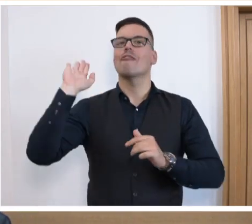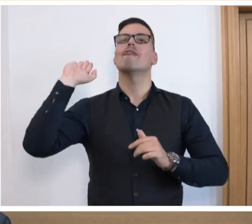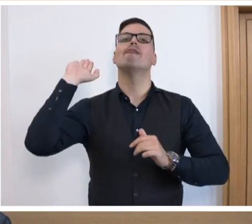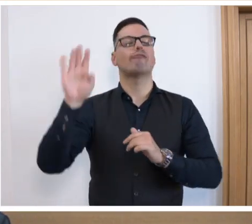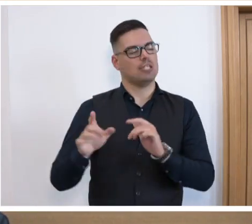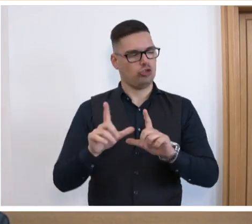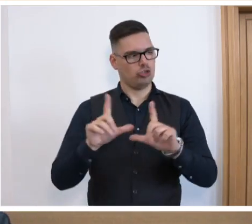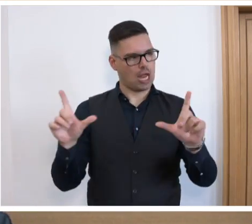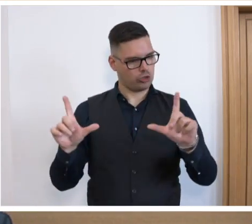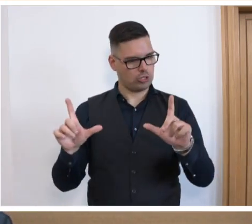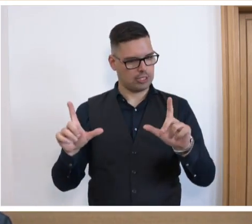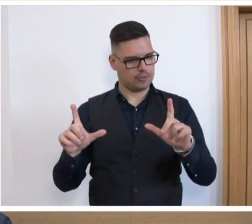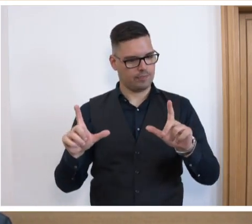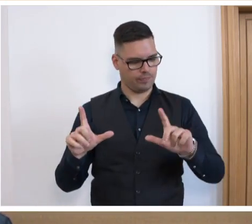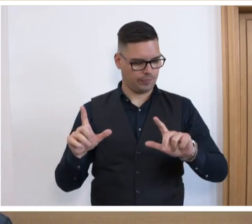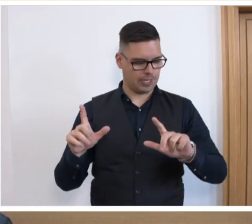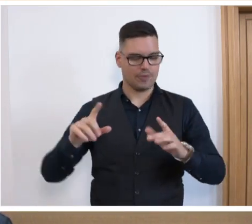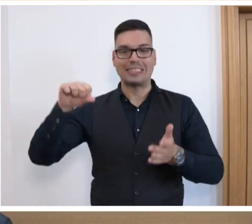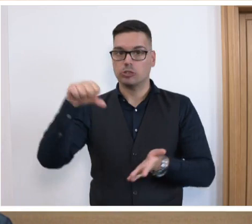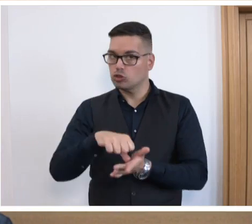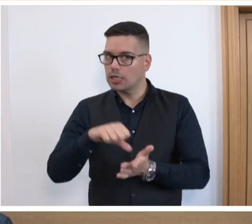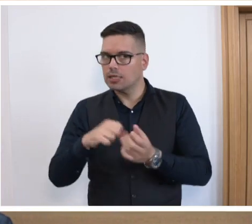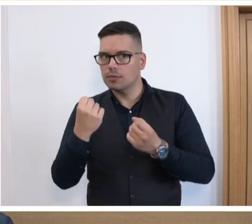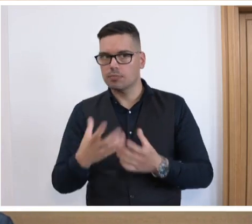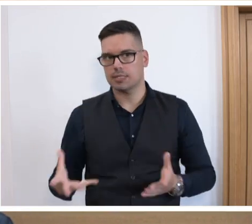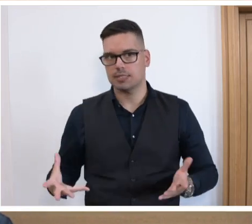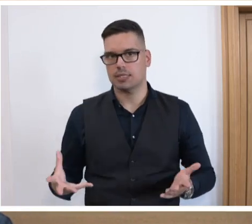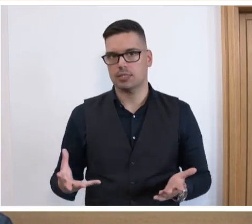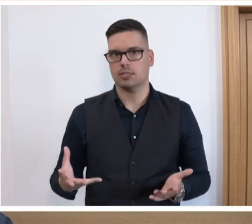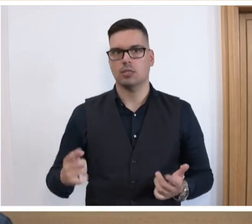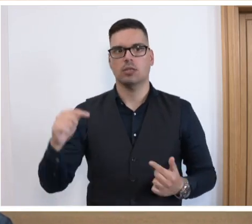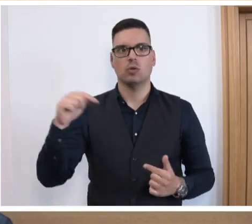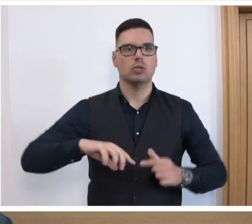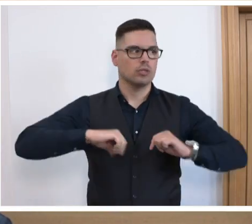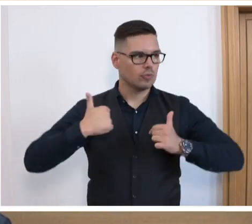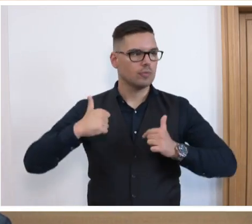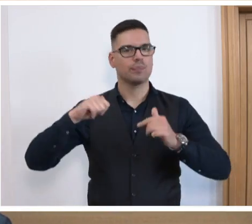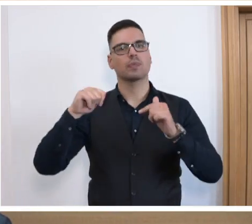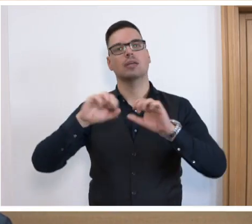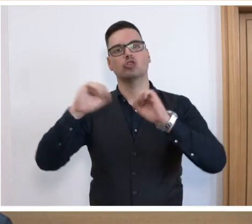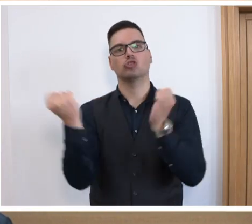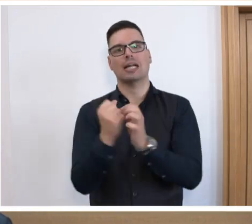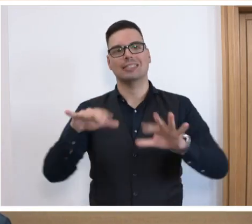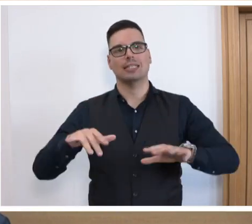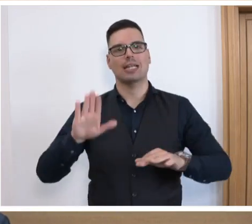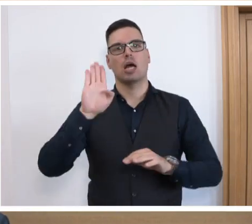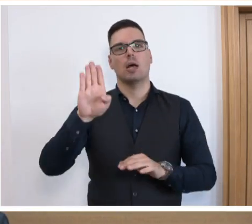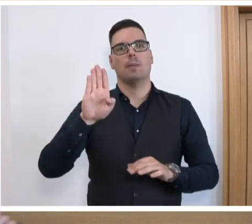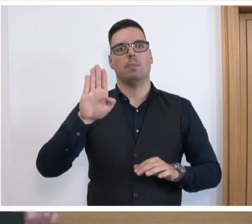dargestellt worden, nämlich was mit der Stelle passiert ist. Die Genese war wie folgt. Heute Morgen hat der Staatssekretär Bischof ja auch hier